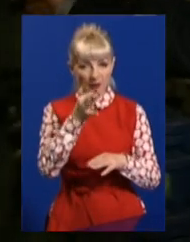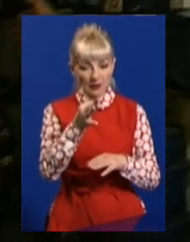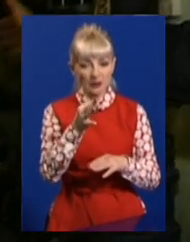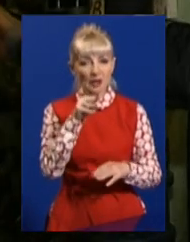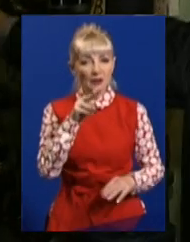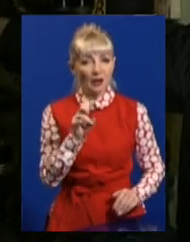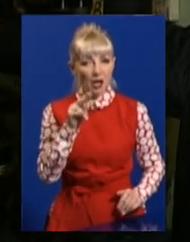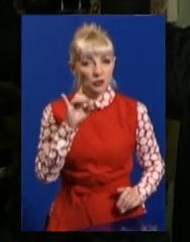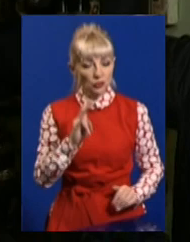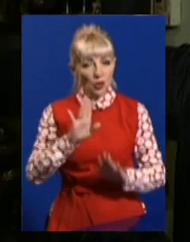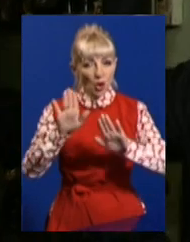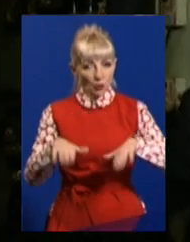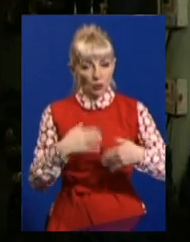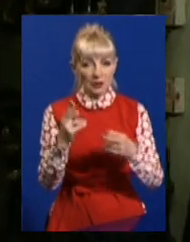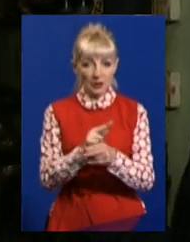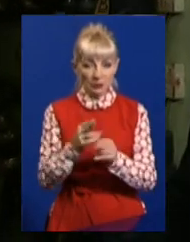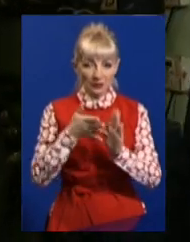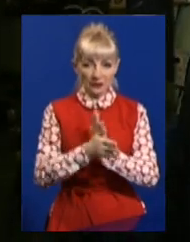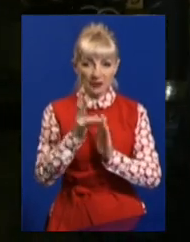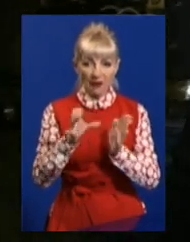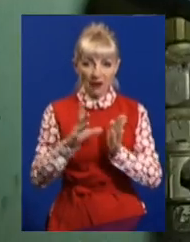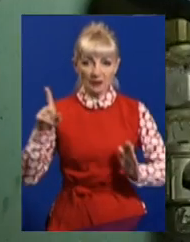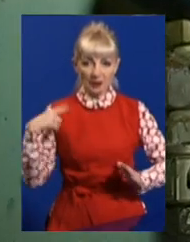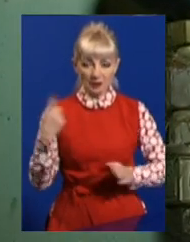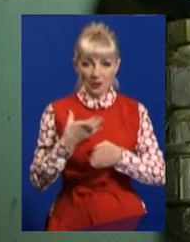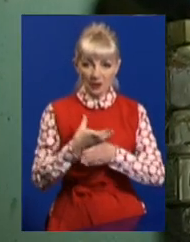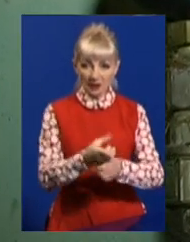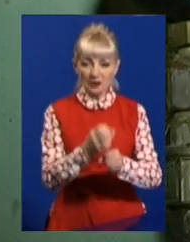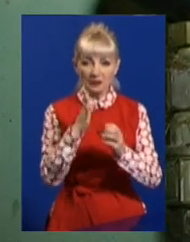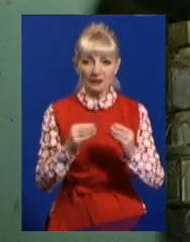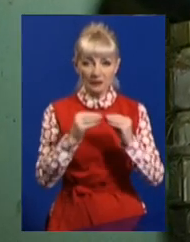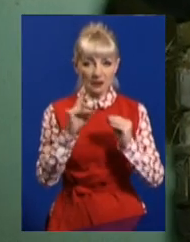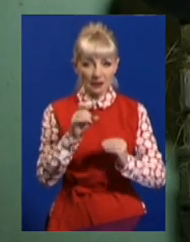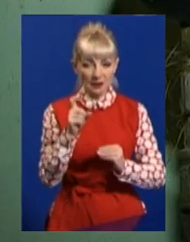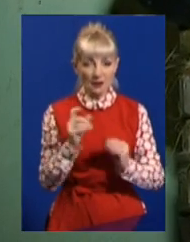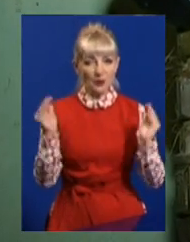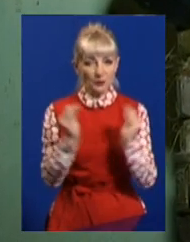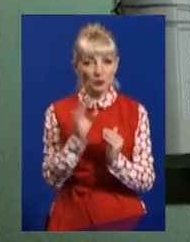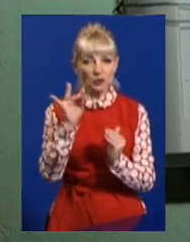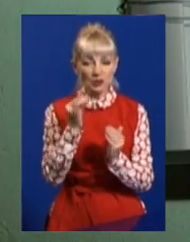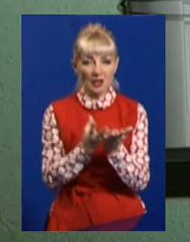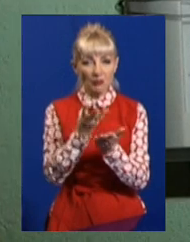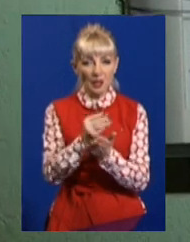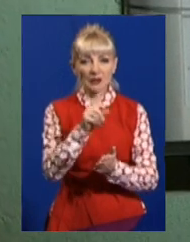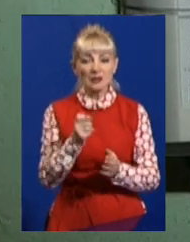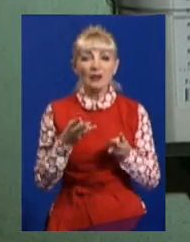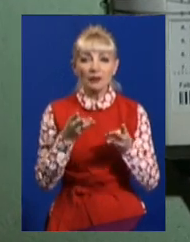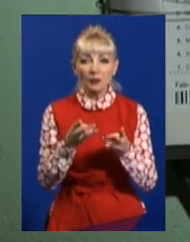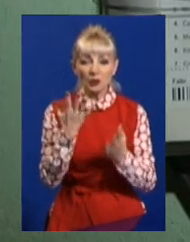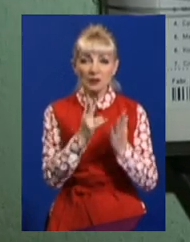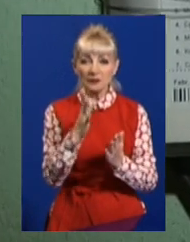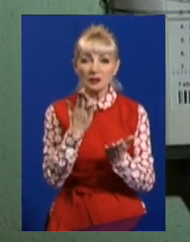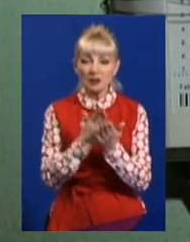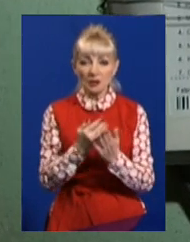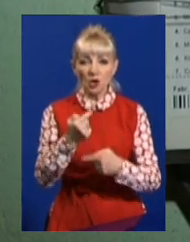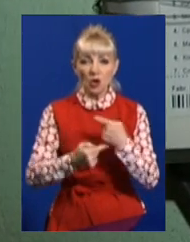Після модернізації витрати на електроенергію скоротили майже вдесятеро. Зменшились і рахунки за опалення. Якщо в квартирі є